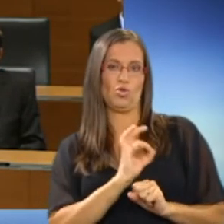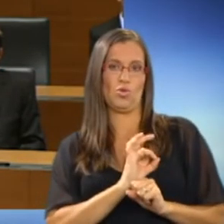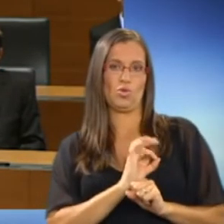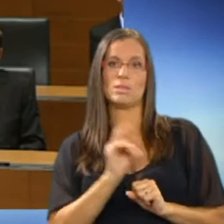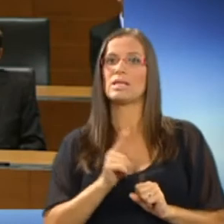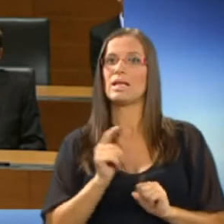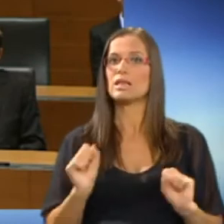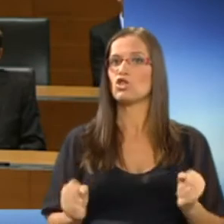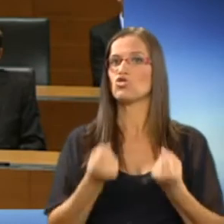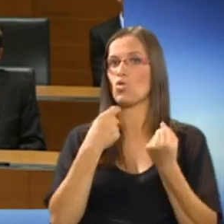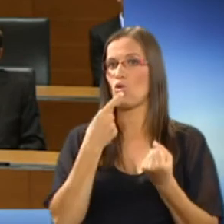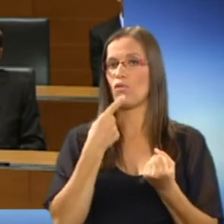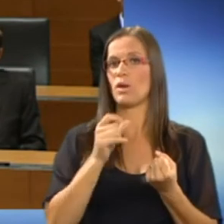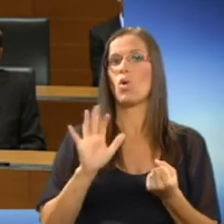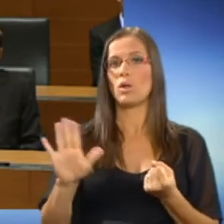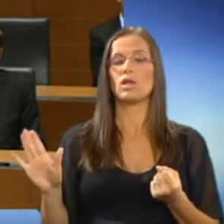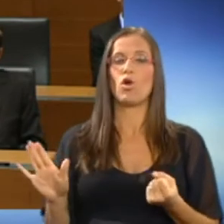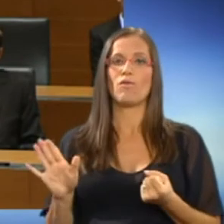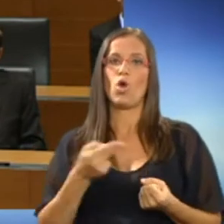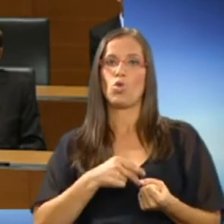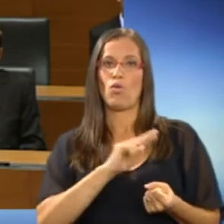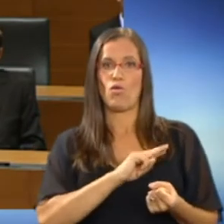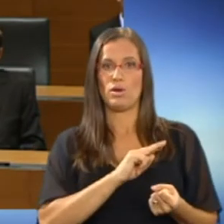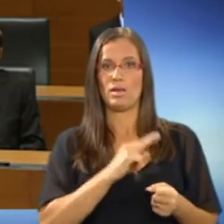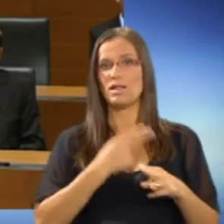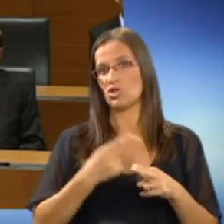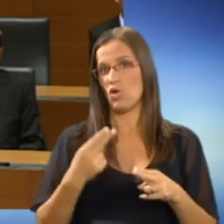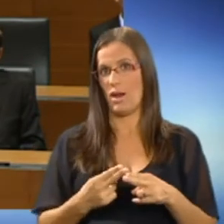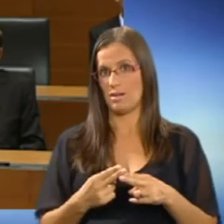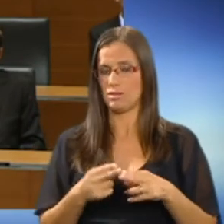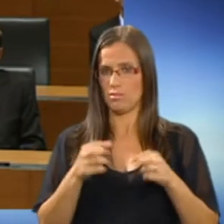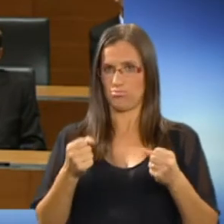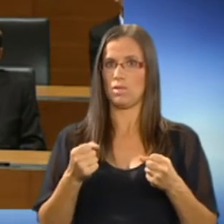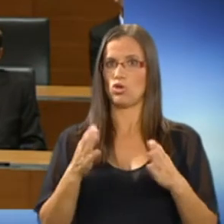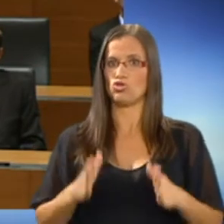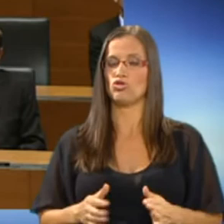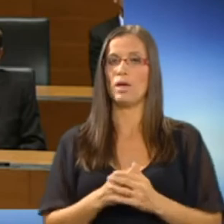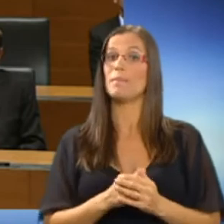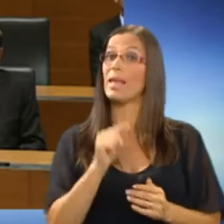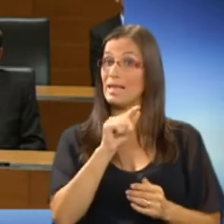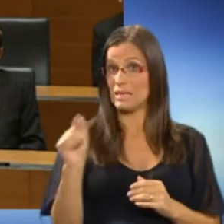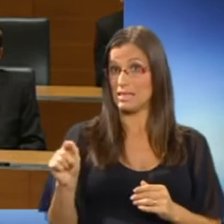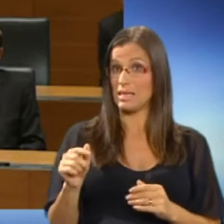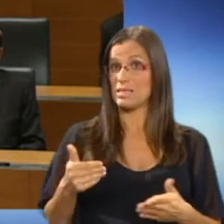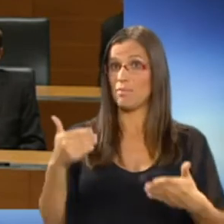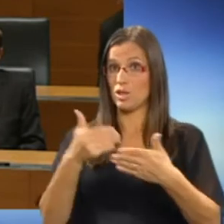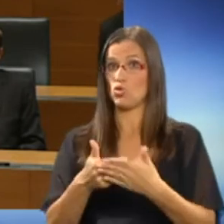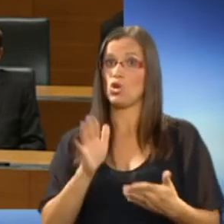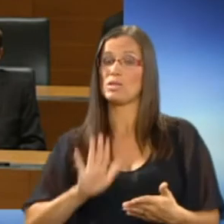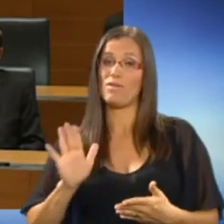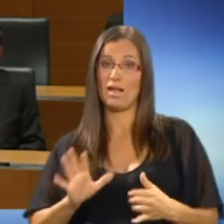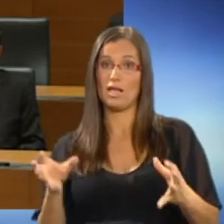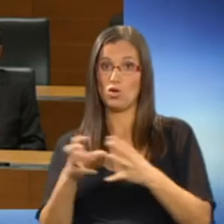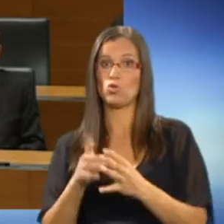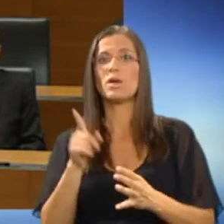in težko govorimo o njihovi odgovorni državljanski drži. Tisti, ki se pridružijo civilni